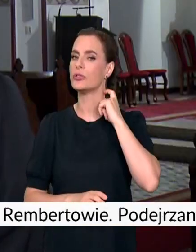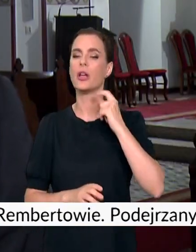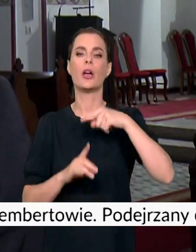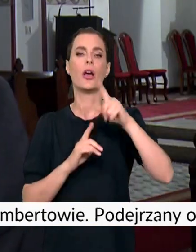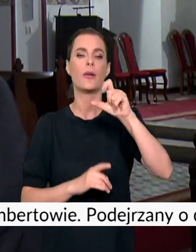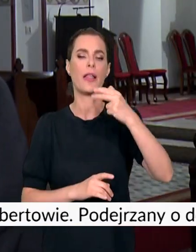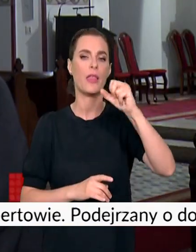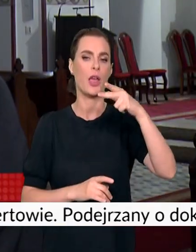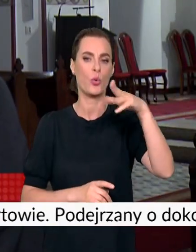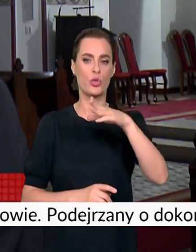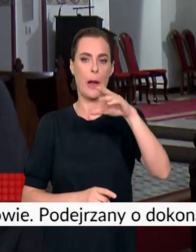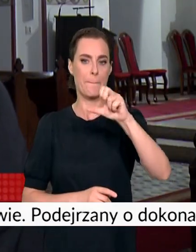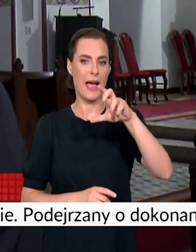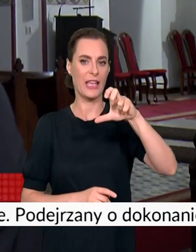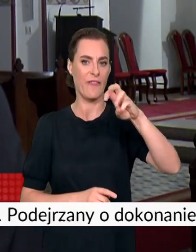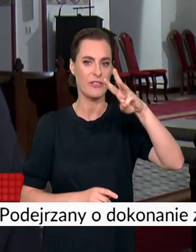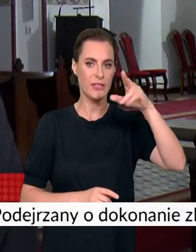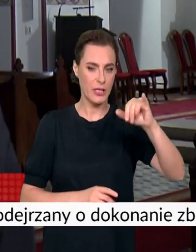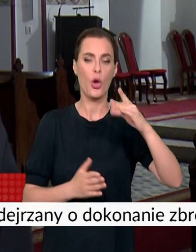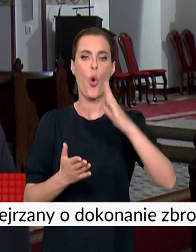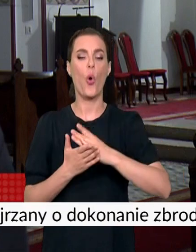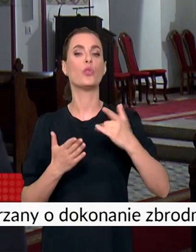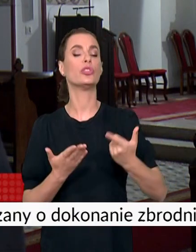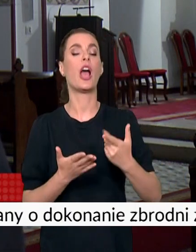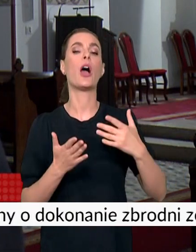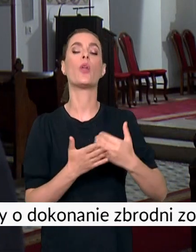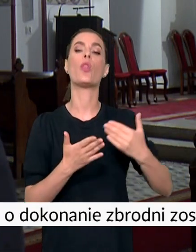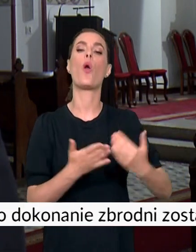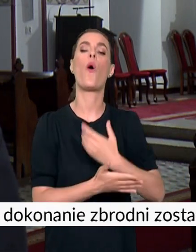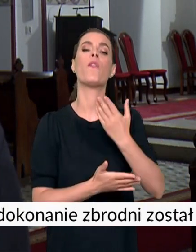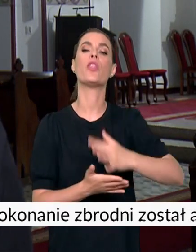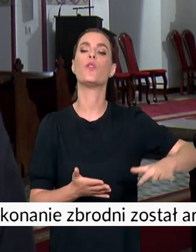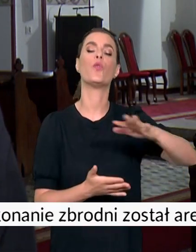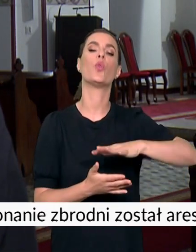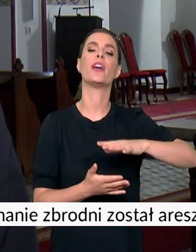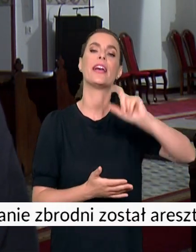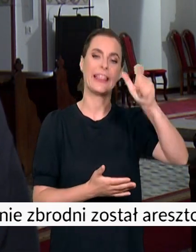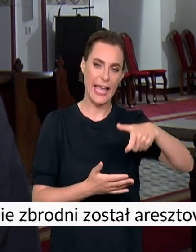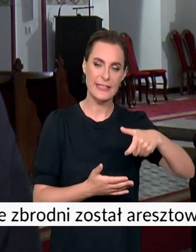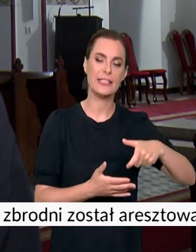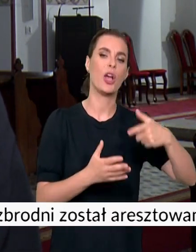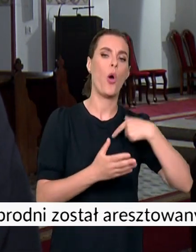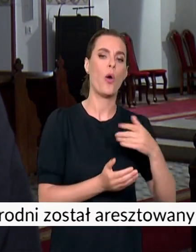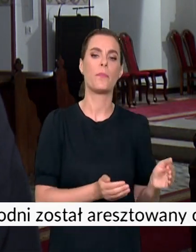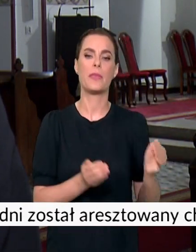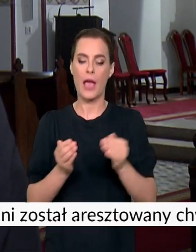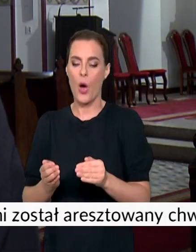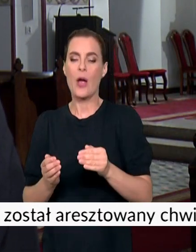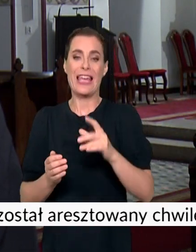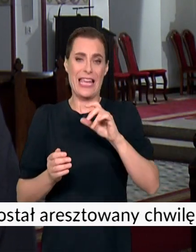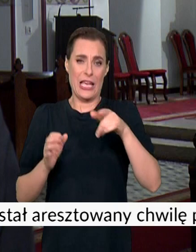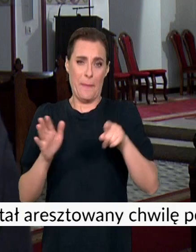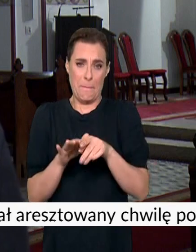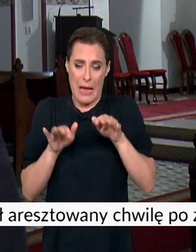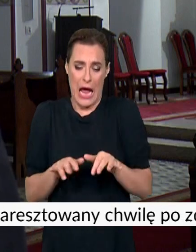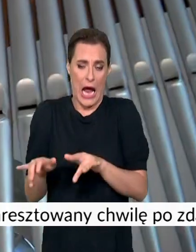Tadeusz Majewski z Nowego Dworu Gdańskiego pozyskał mały instrument, który służy nam do